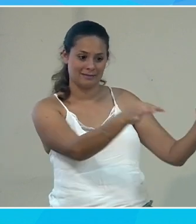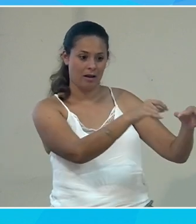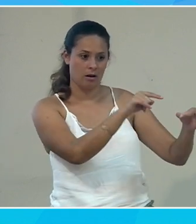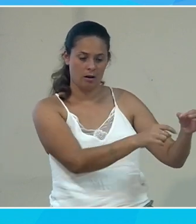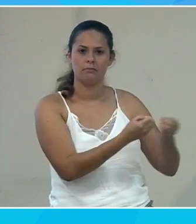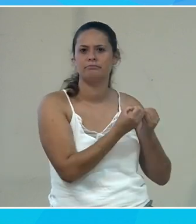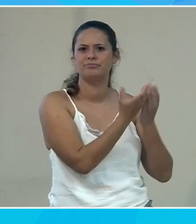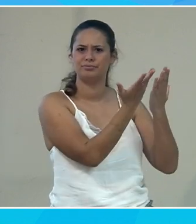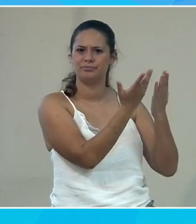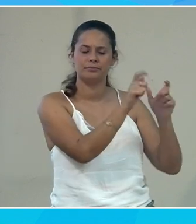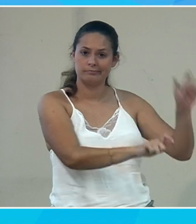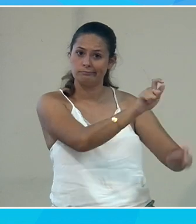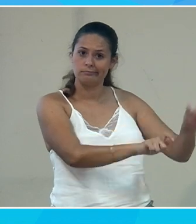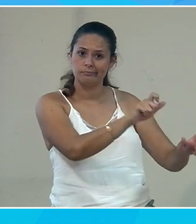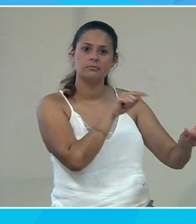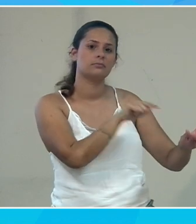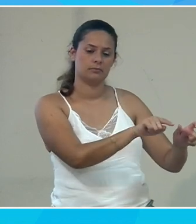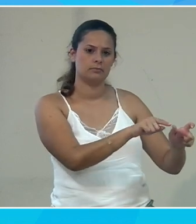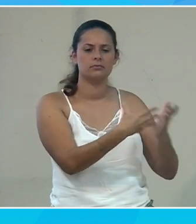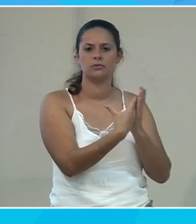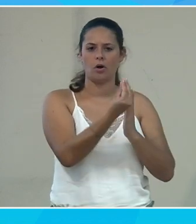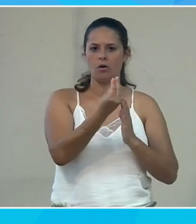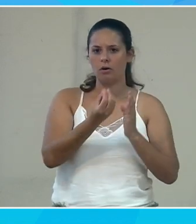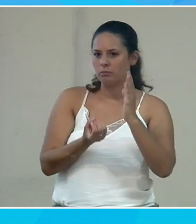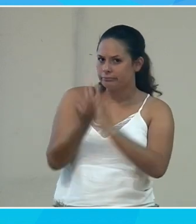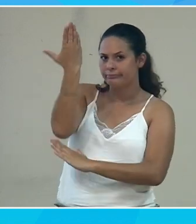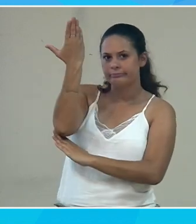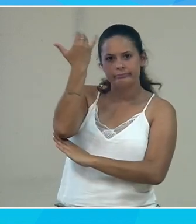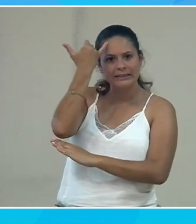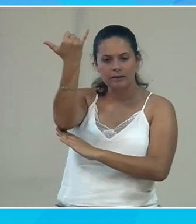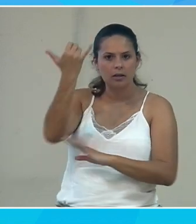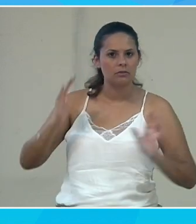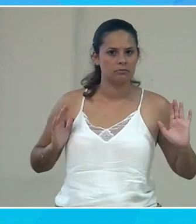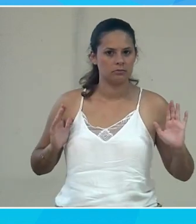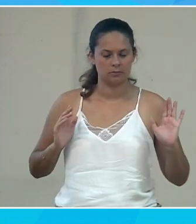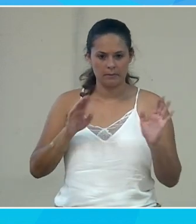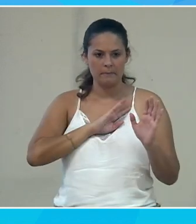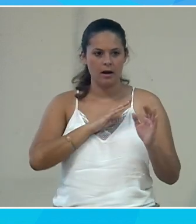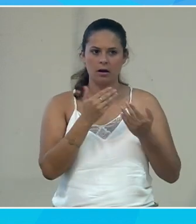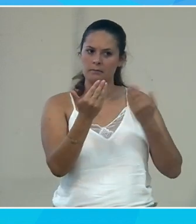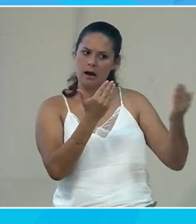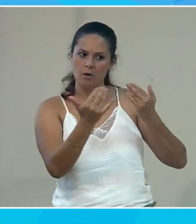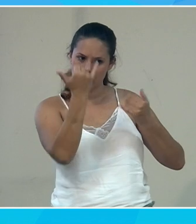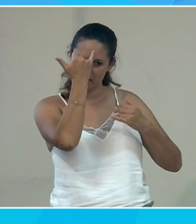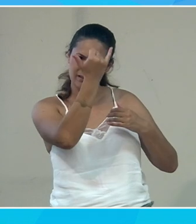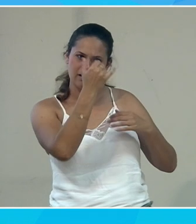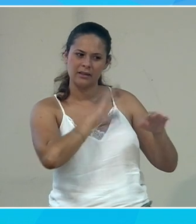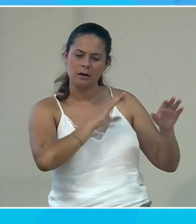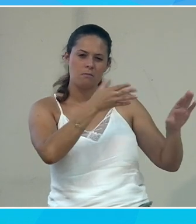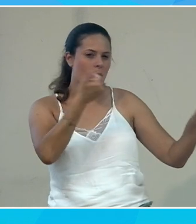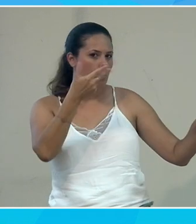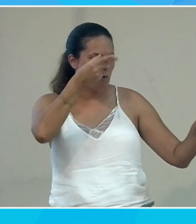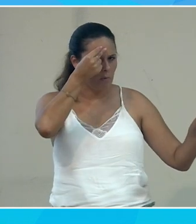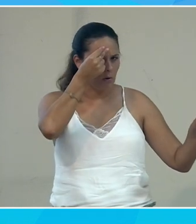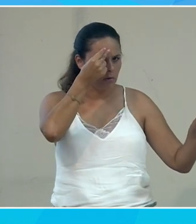on avait de la diversité que va sortir l'innovation. Parce qu'en fait, les gens vont confronter leurs idées, vont essayer de mieux comprendre